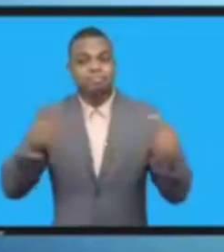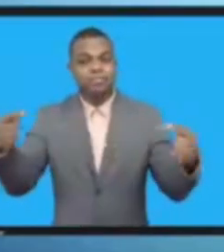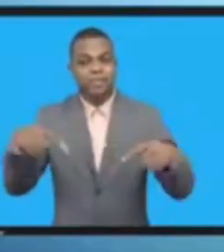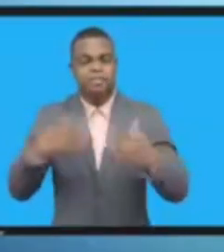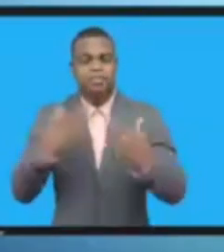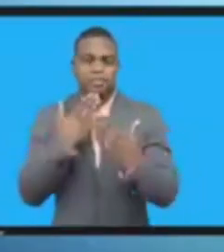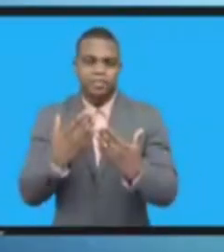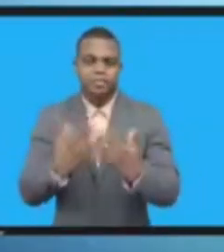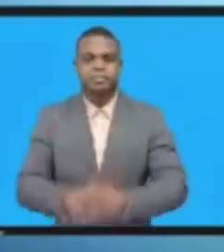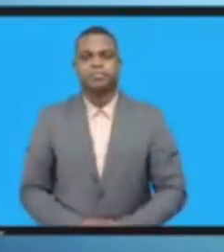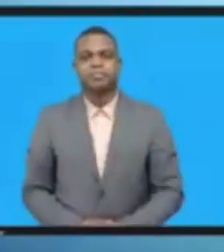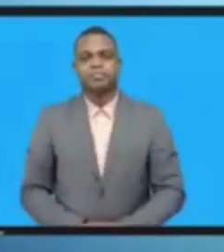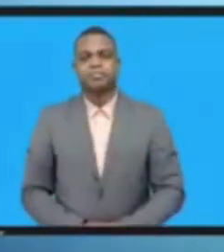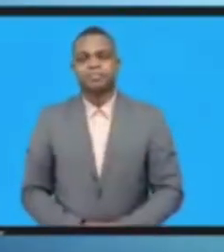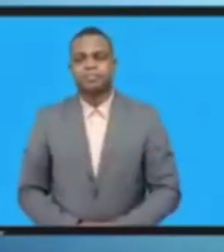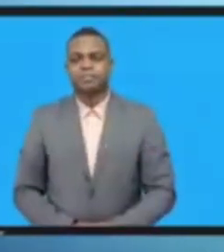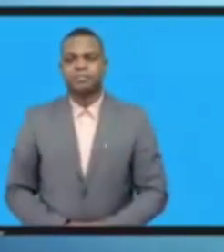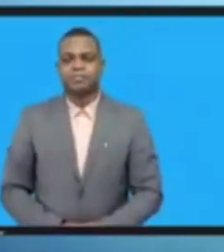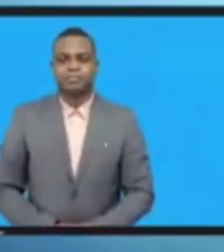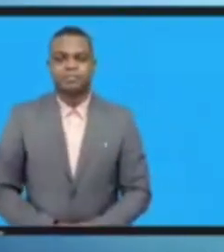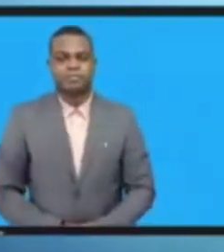القاعة شكراً وروفع هذا الجلسة